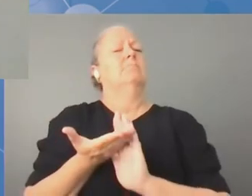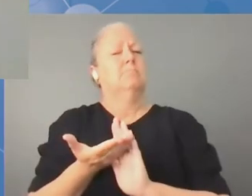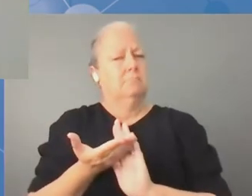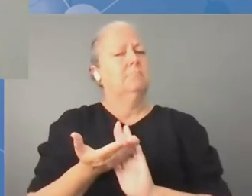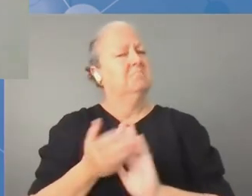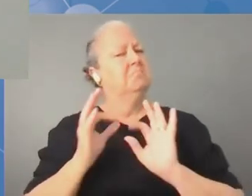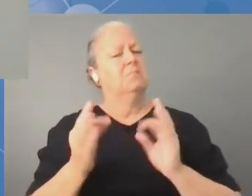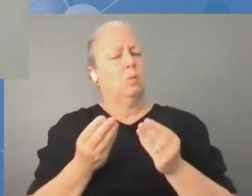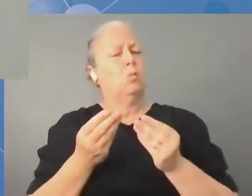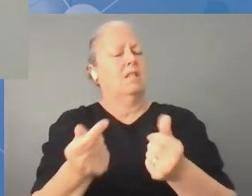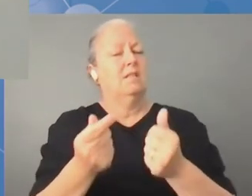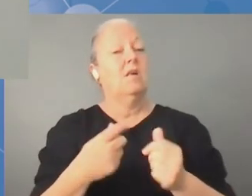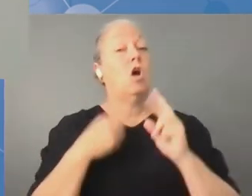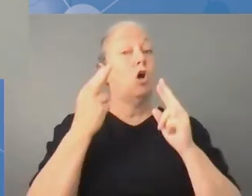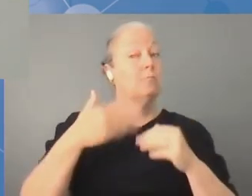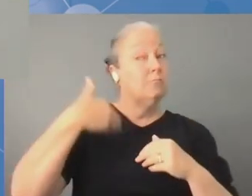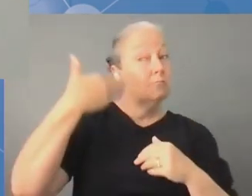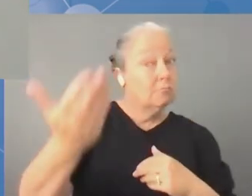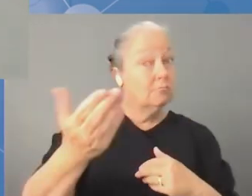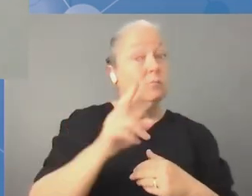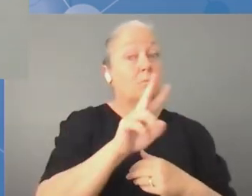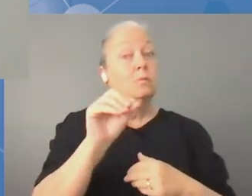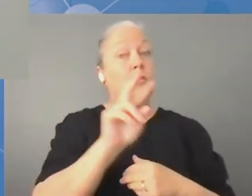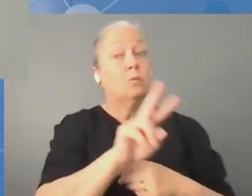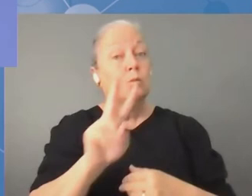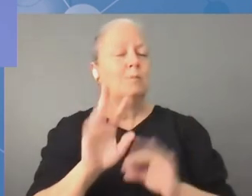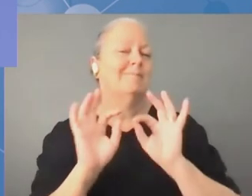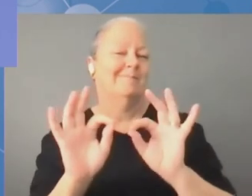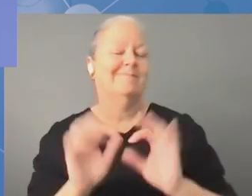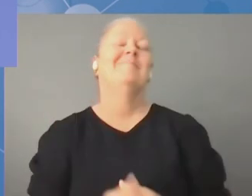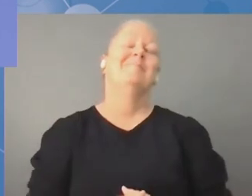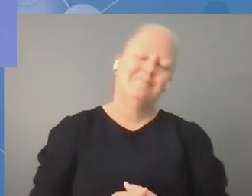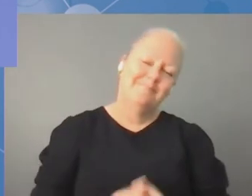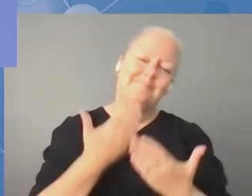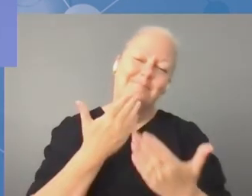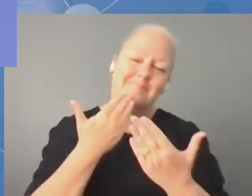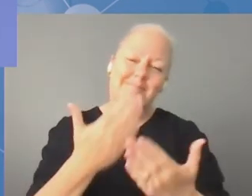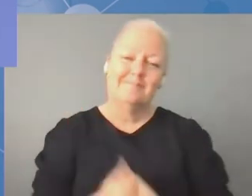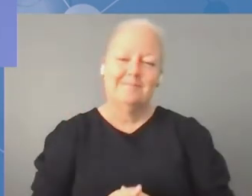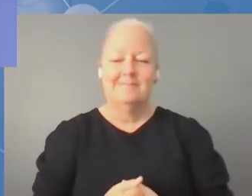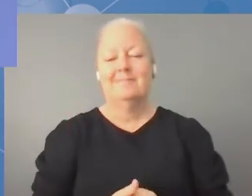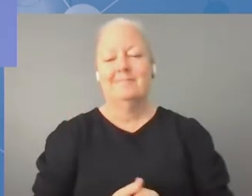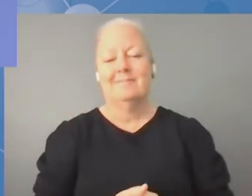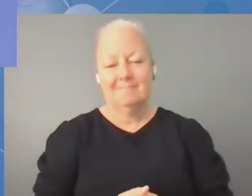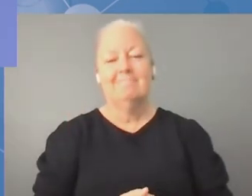spotkanie niezwykle wysokiej jakości. Mam nadzieję, że ten wysoki poziom utrzyma się także przy kolejnych edycjach. Dziękuję.